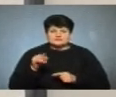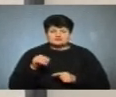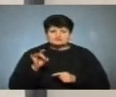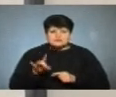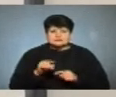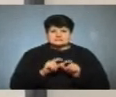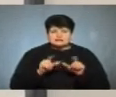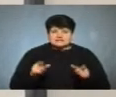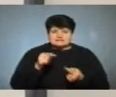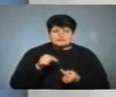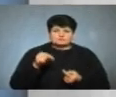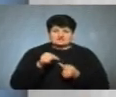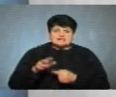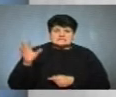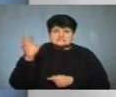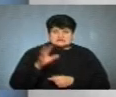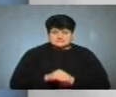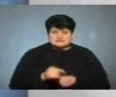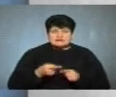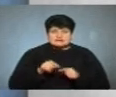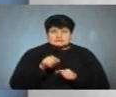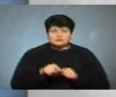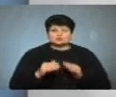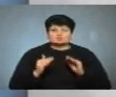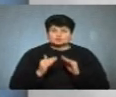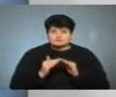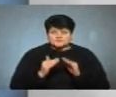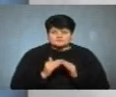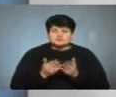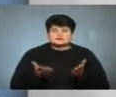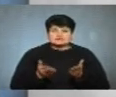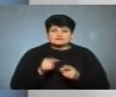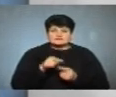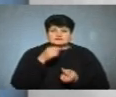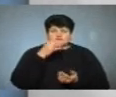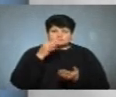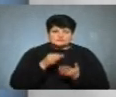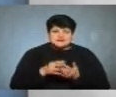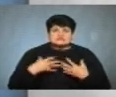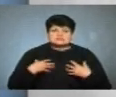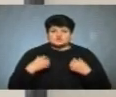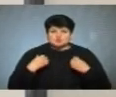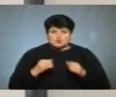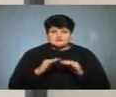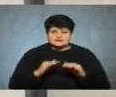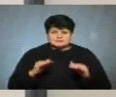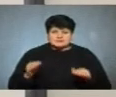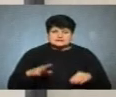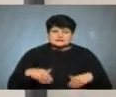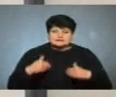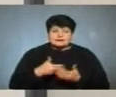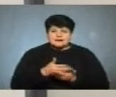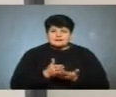відповідає фактично за все. Це його є домівка, де він відповідає за здоров'я дітей, за надання